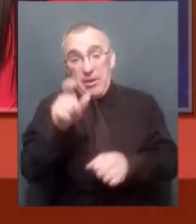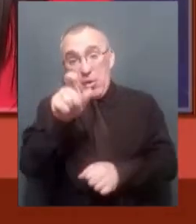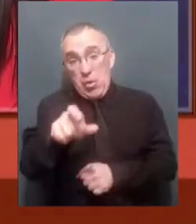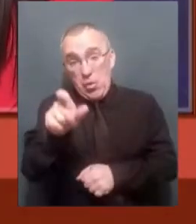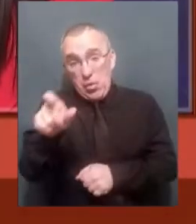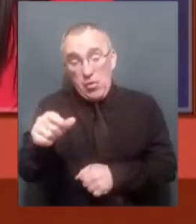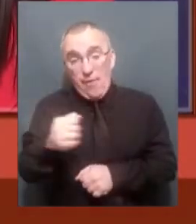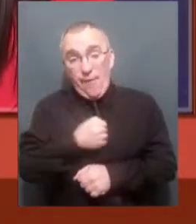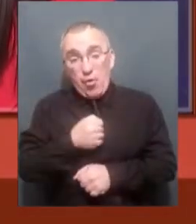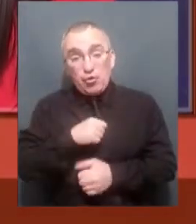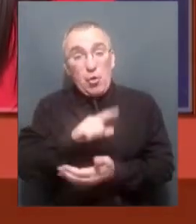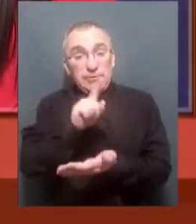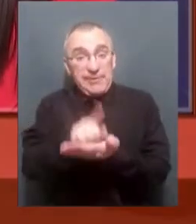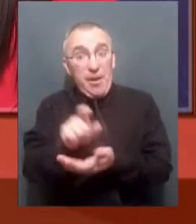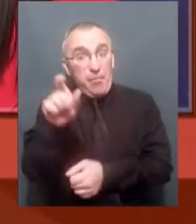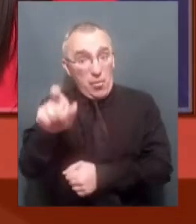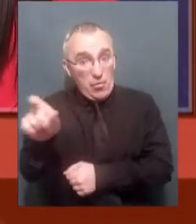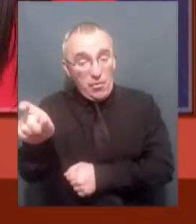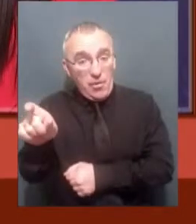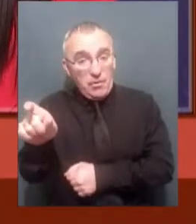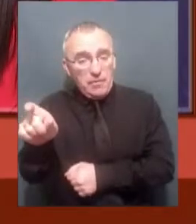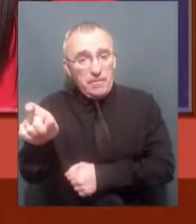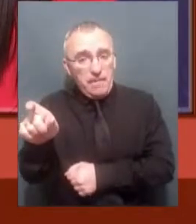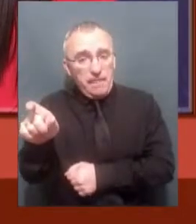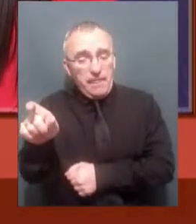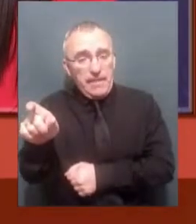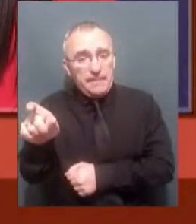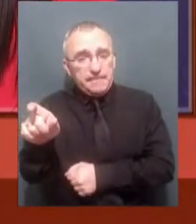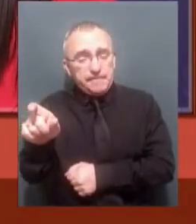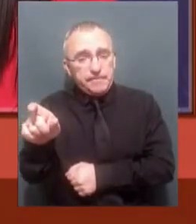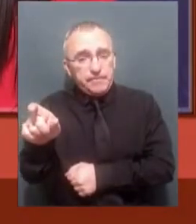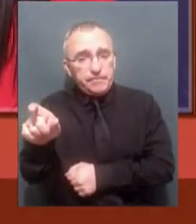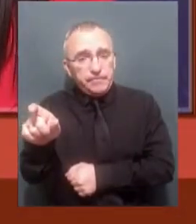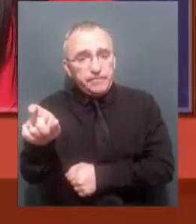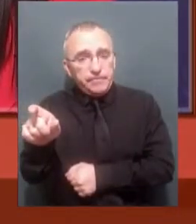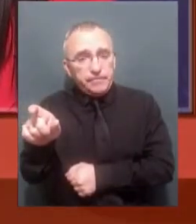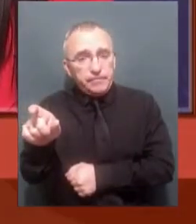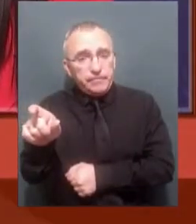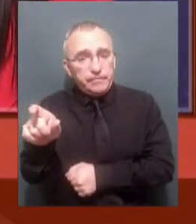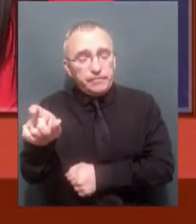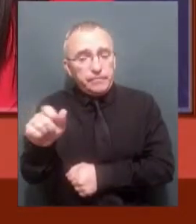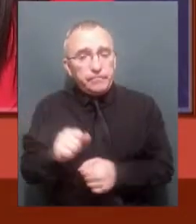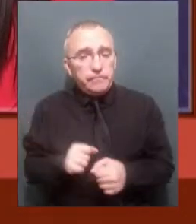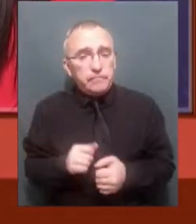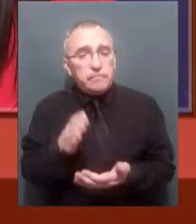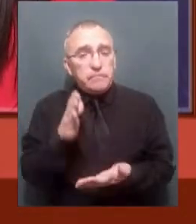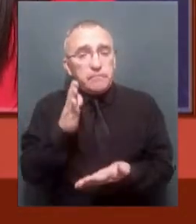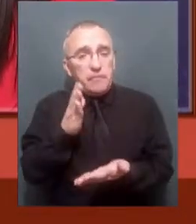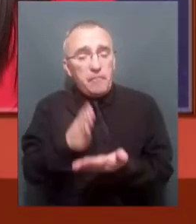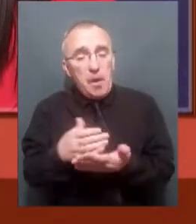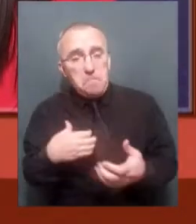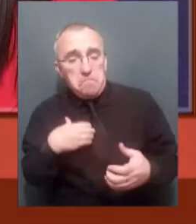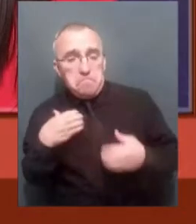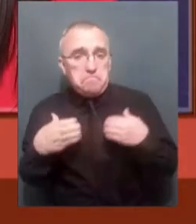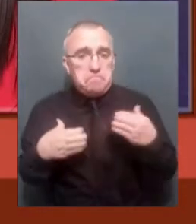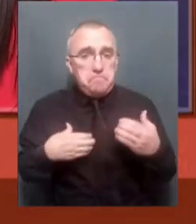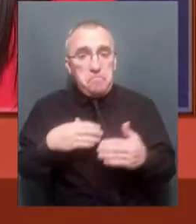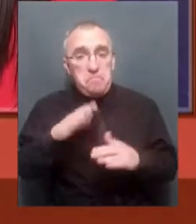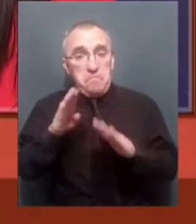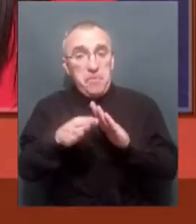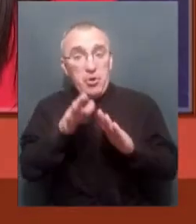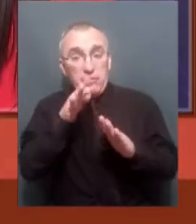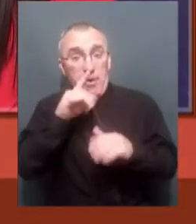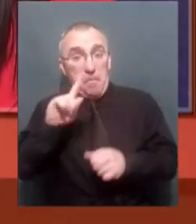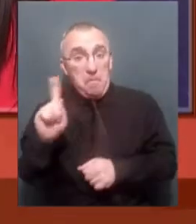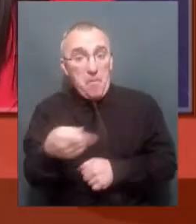військовозобов'язані, мають занепокоєння, що під час мобілізації